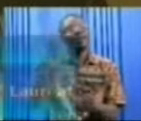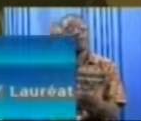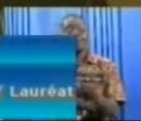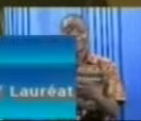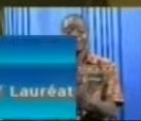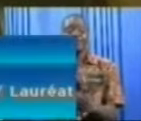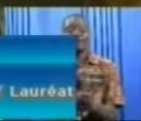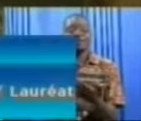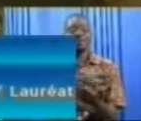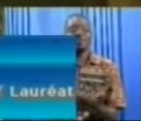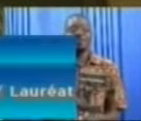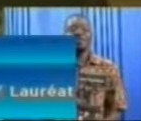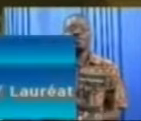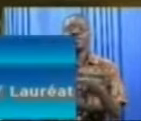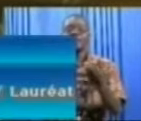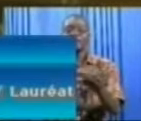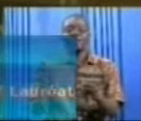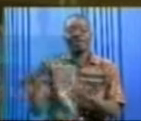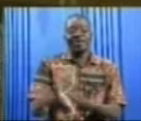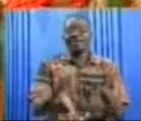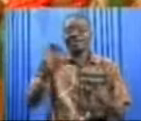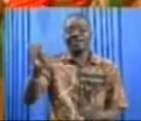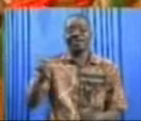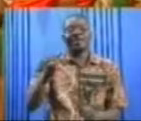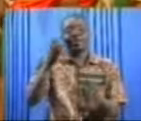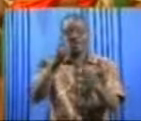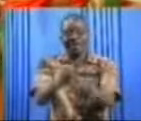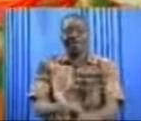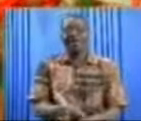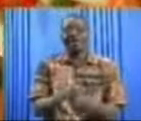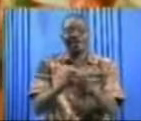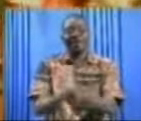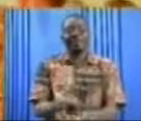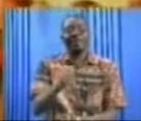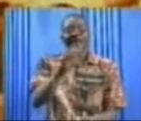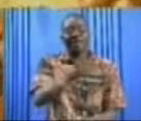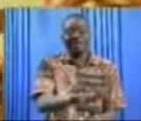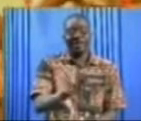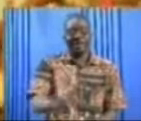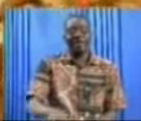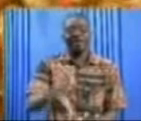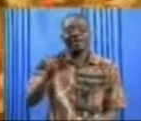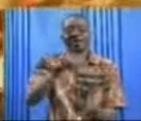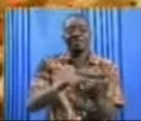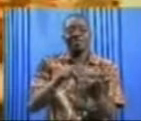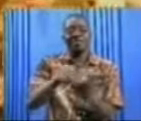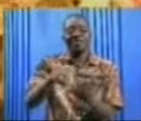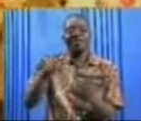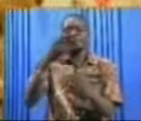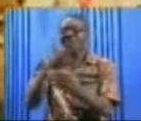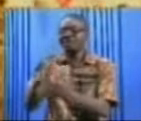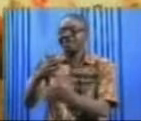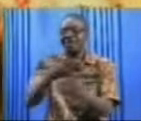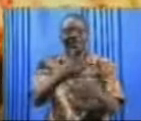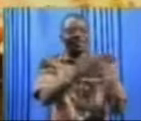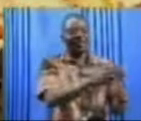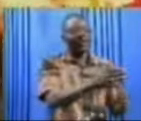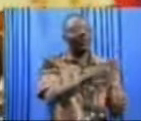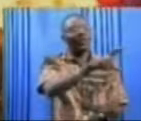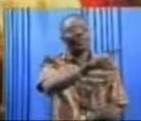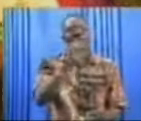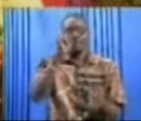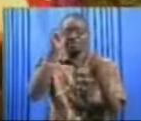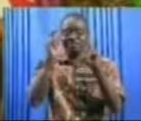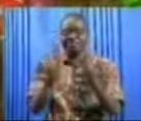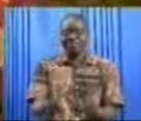donner un coup de pouce à nos activités agricoles. 55 millions de francs CFA au total ont été distribués aux 30 lauréats